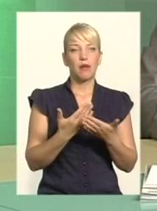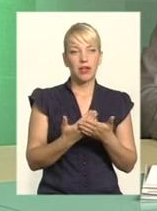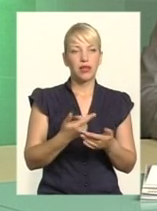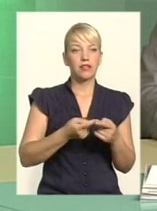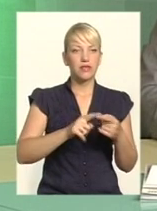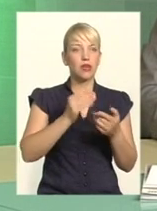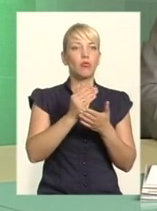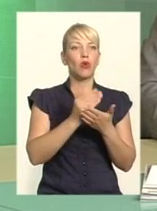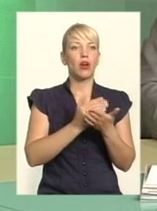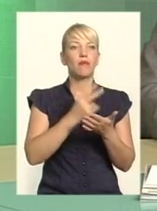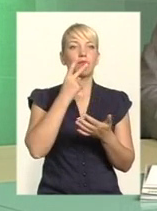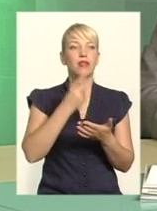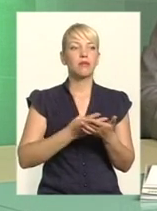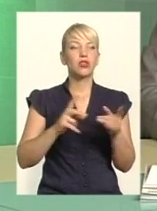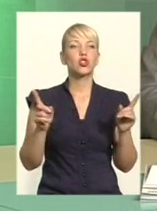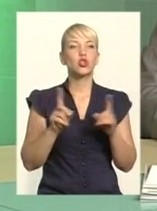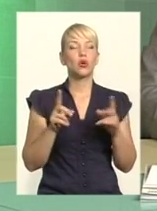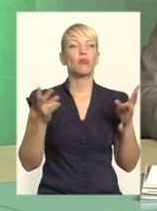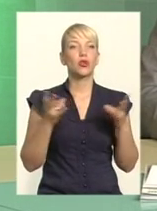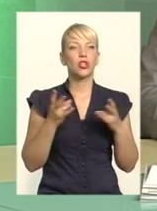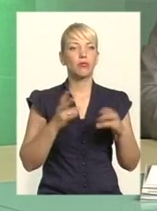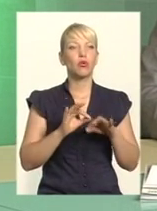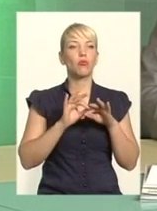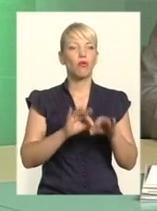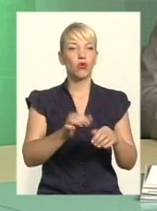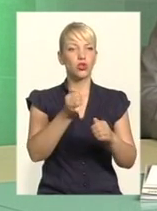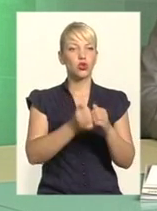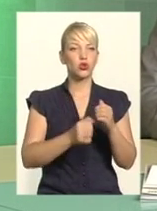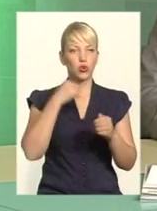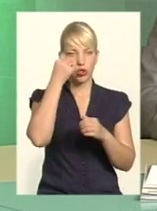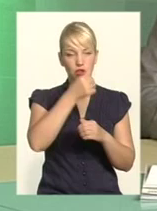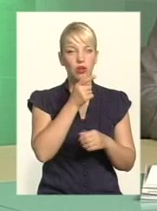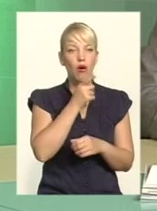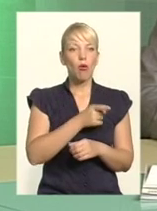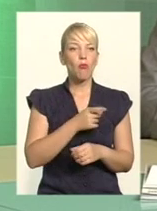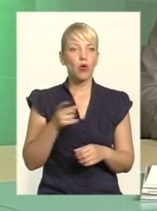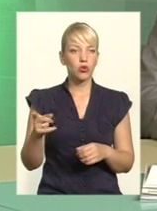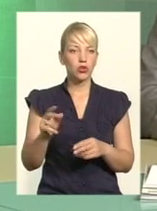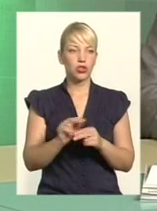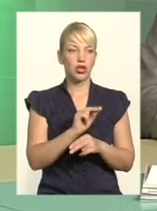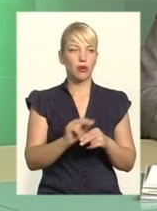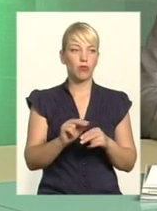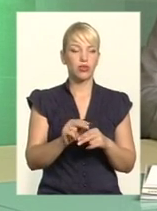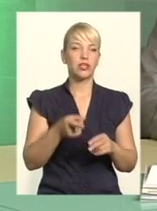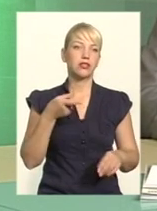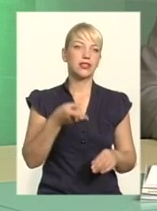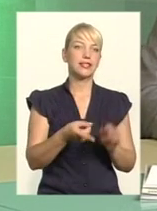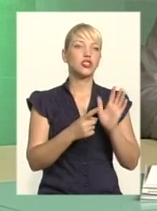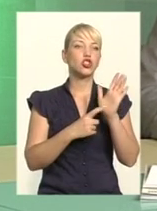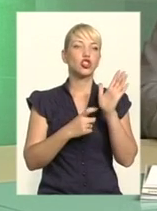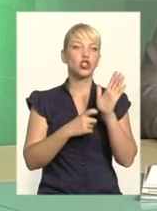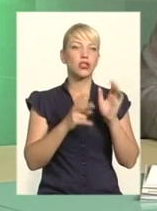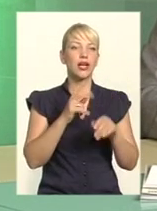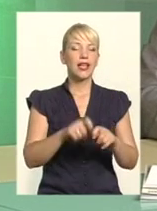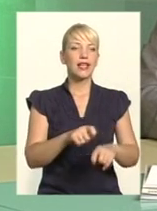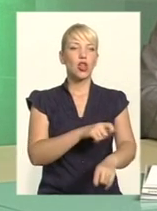що потрібно проводити щорічно поточний ремонт середнього рівня 1600 кілометрів